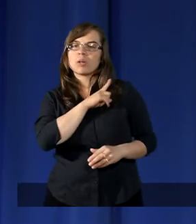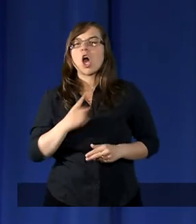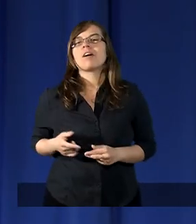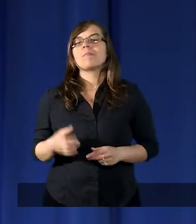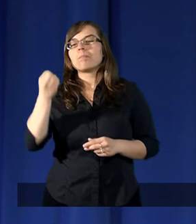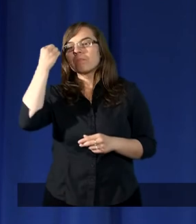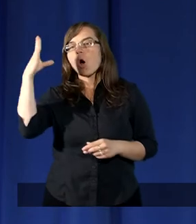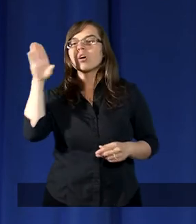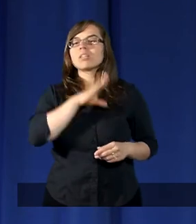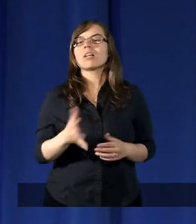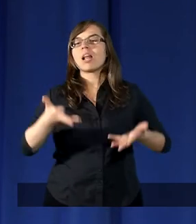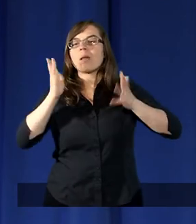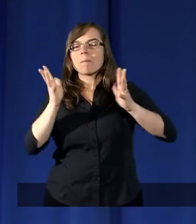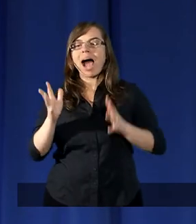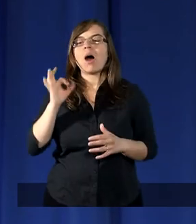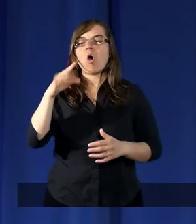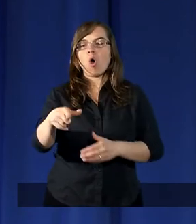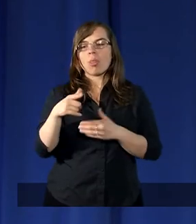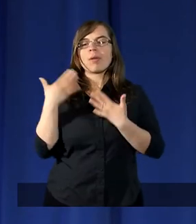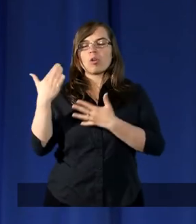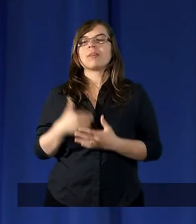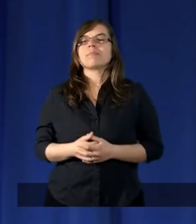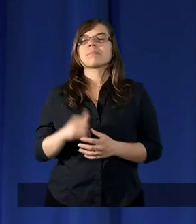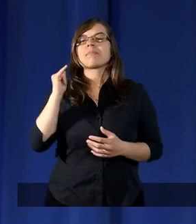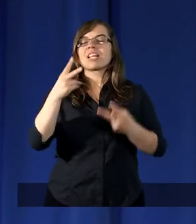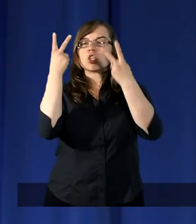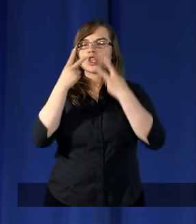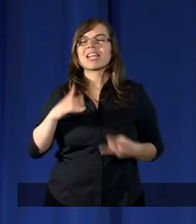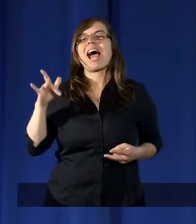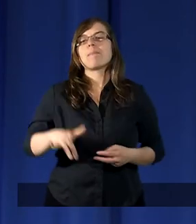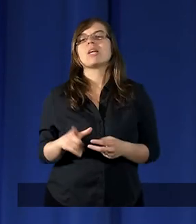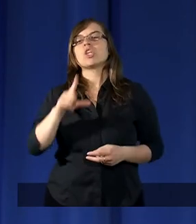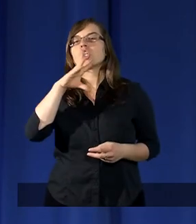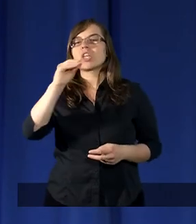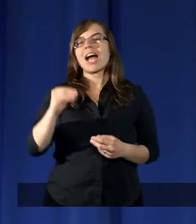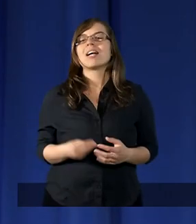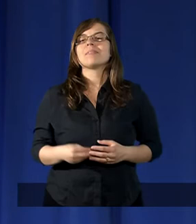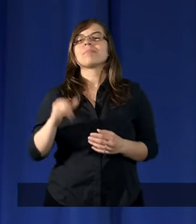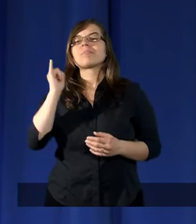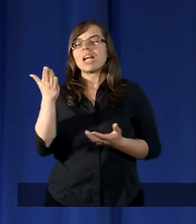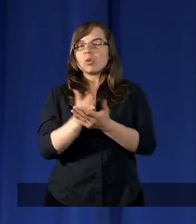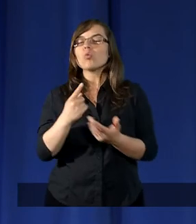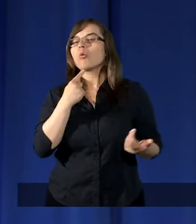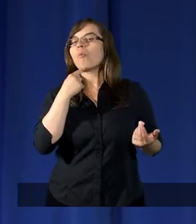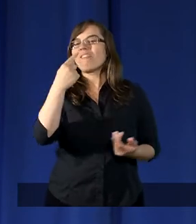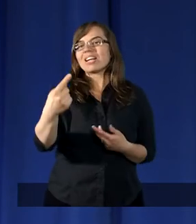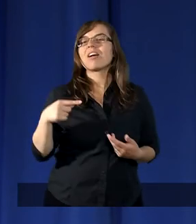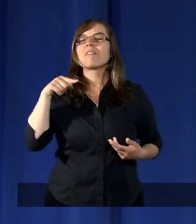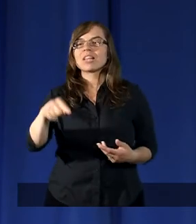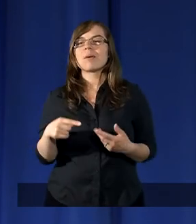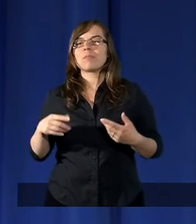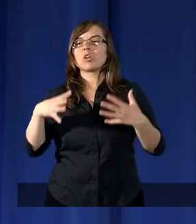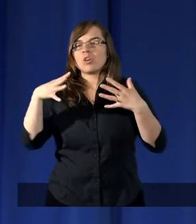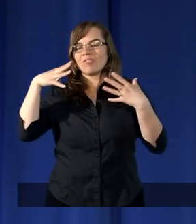Mojżesz dbał o honor i czytamy, że jak już powiedziałem, ten